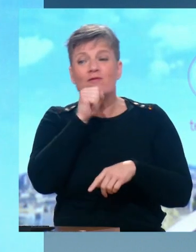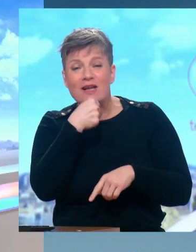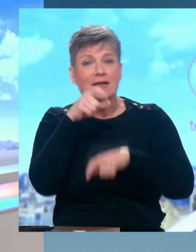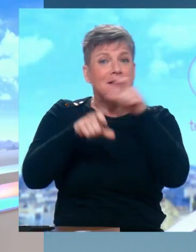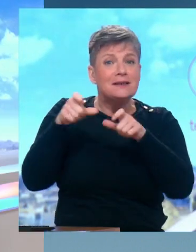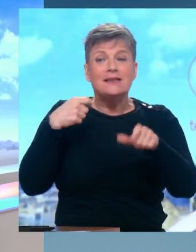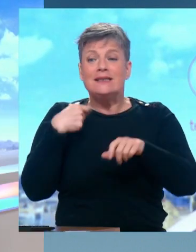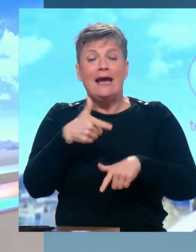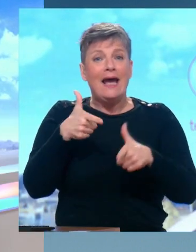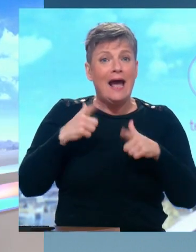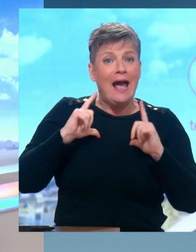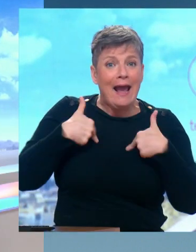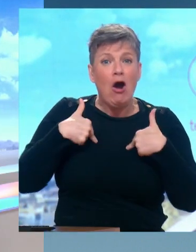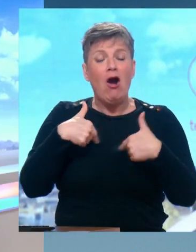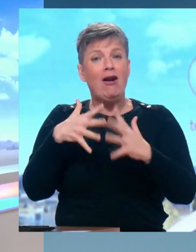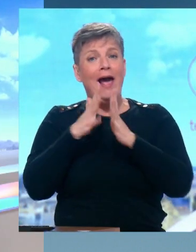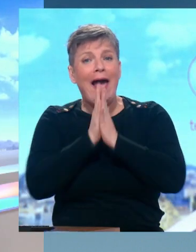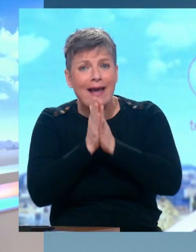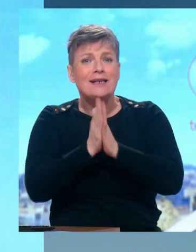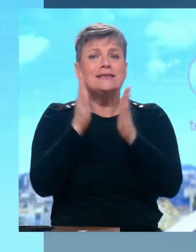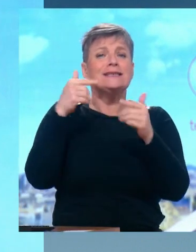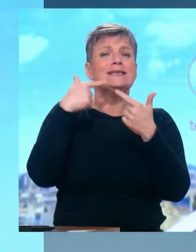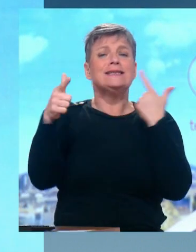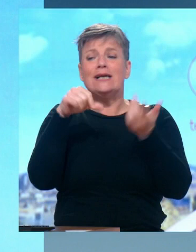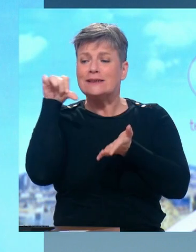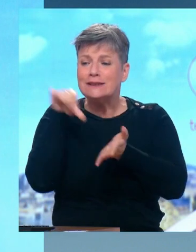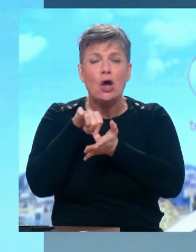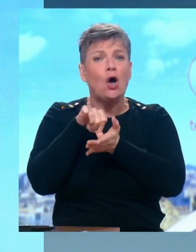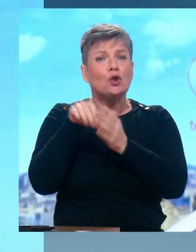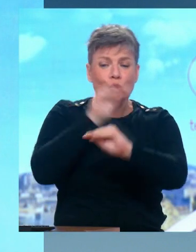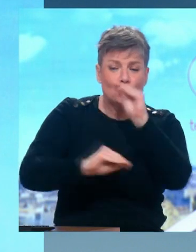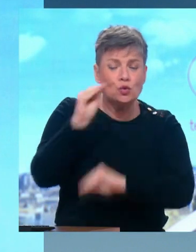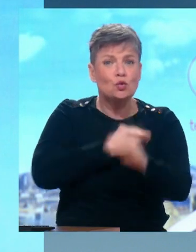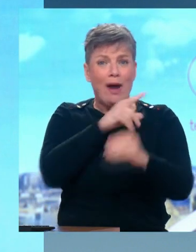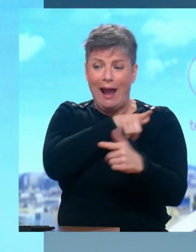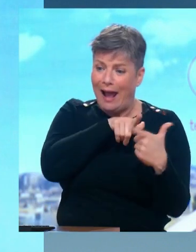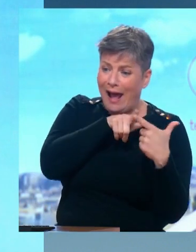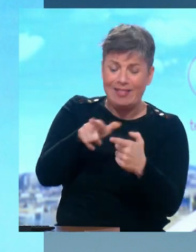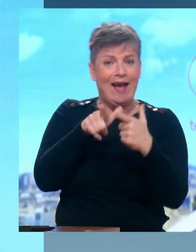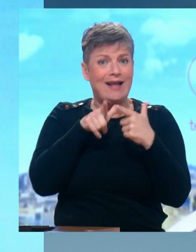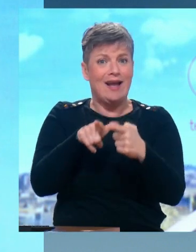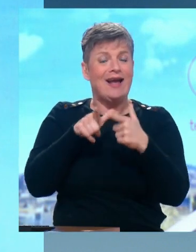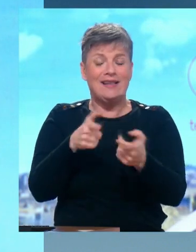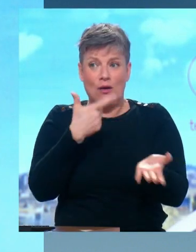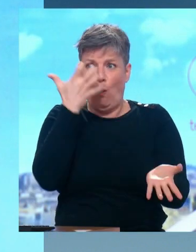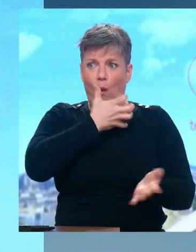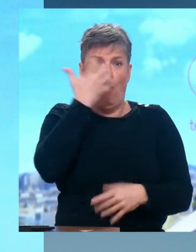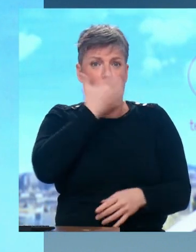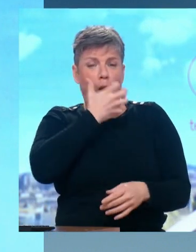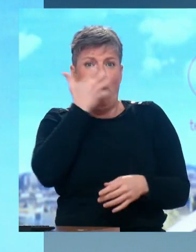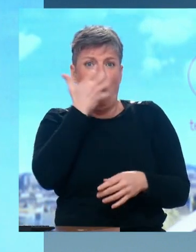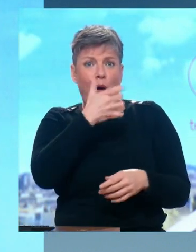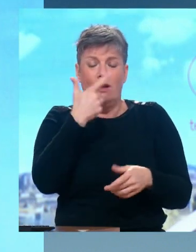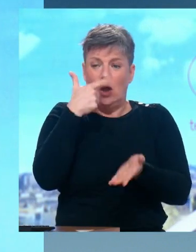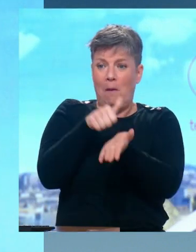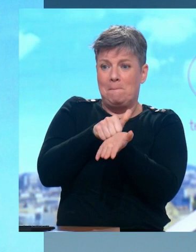à des écoles, des églises, des centres de soins, des bureaux de presse. C'est une horreur, c'est un massacre de masse. Je